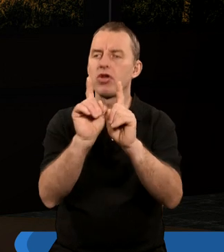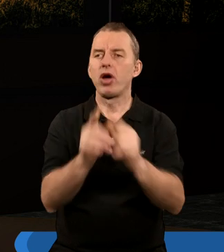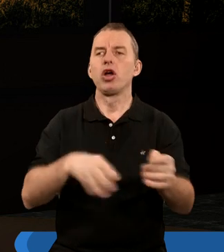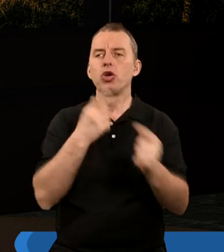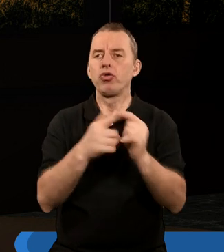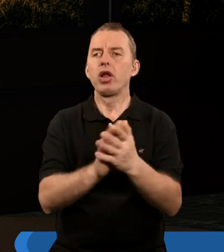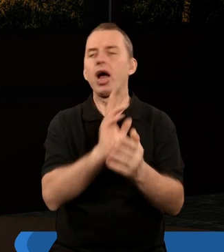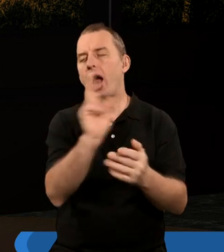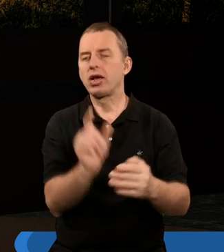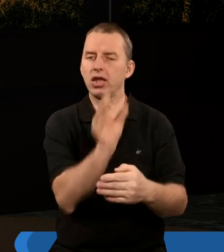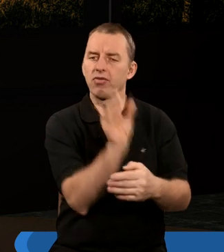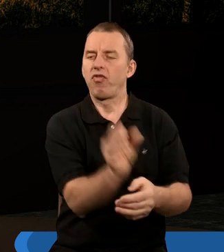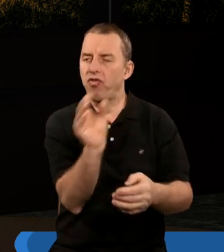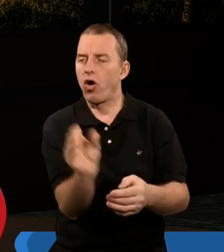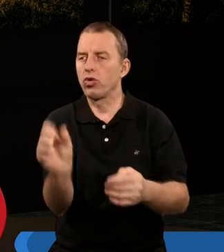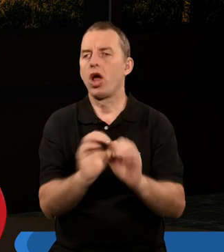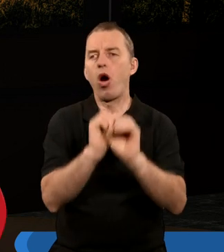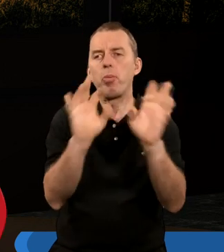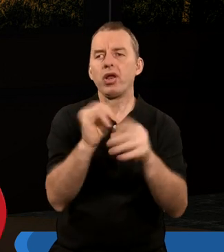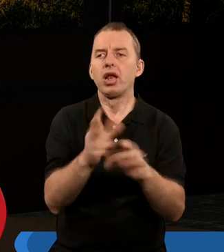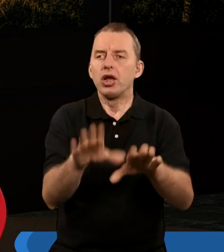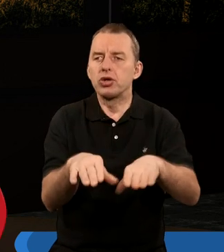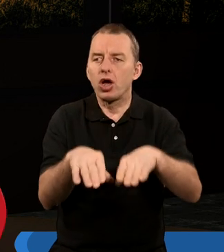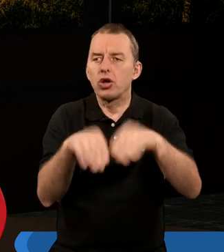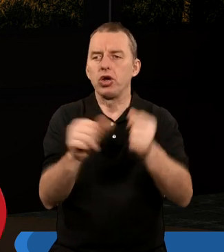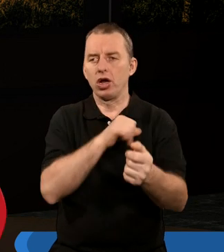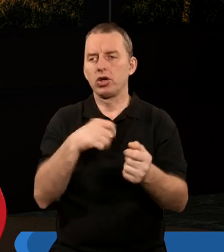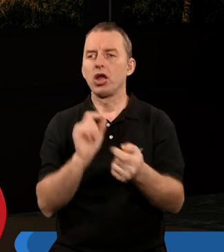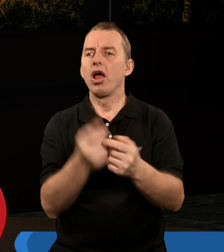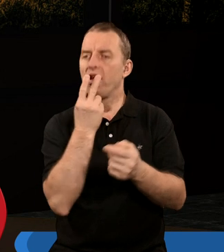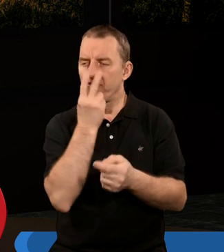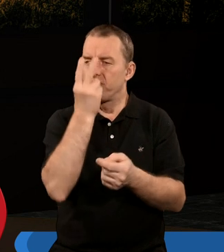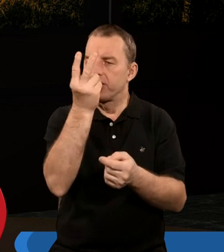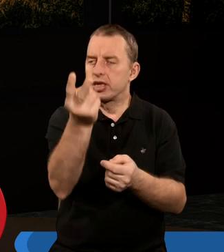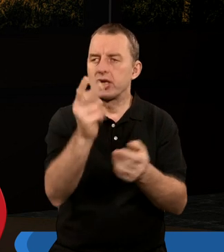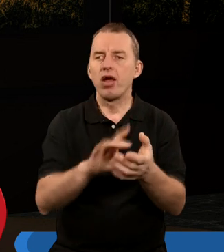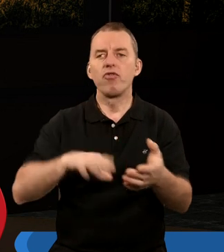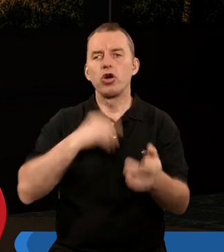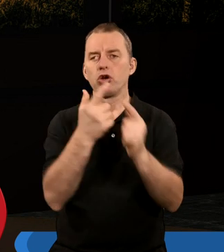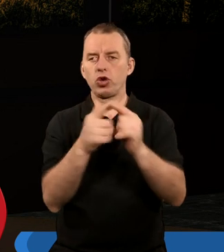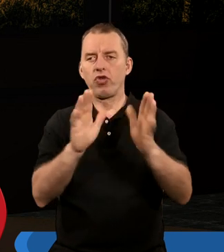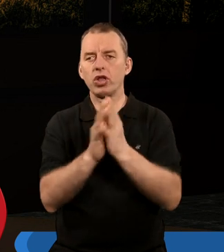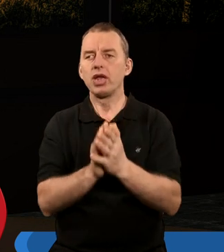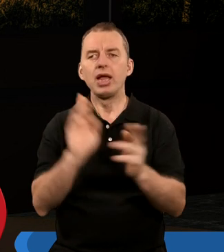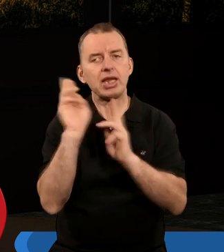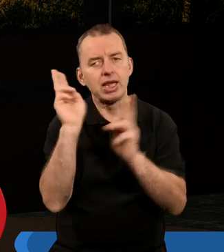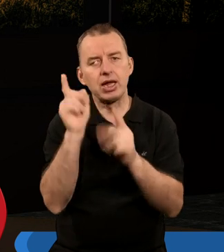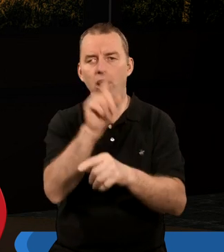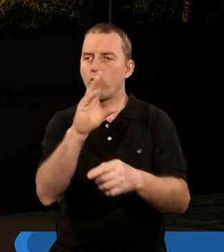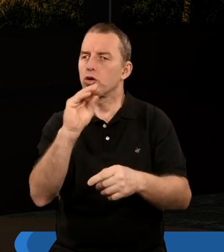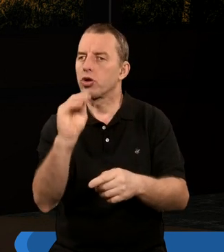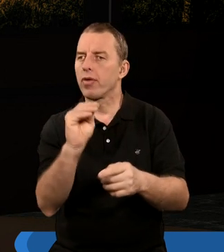I tak naprawdę każdy wątek Księgi Apokalipsy zaczyna się od wizji świątyni. Jest taki sygnał, że